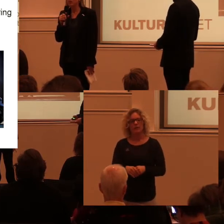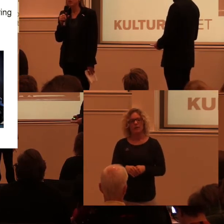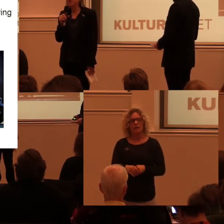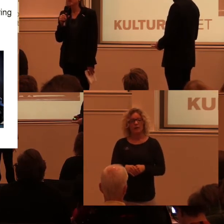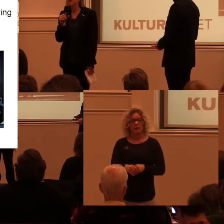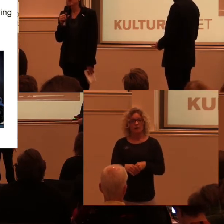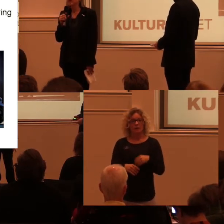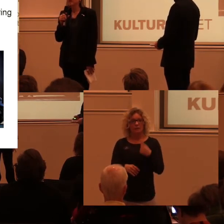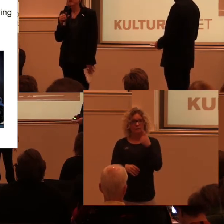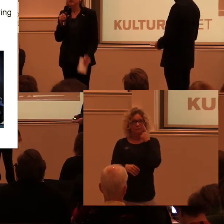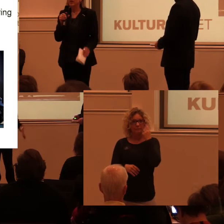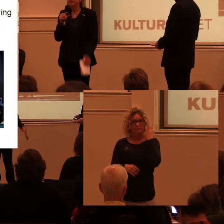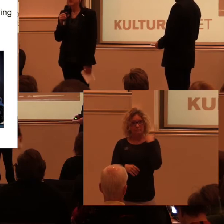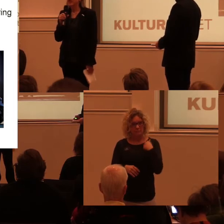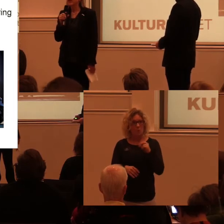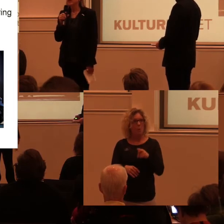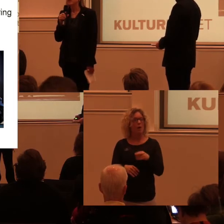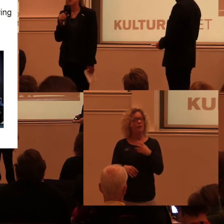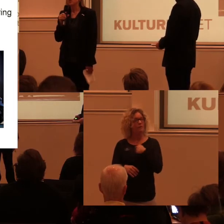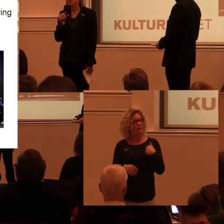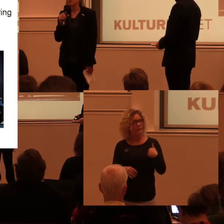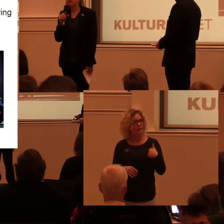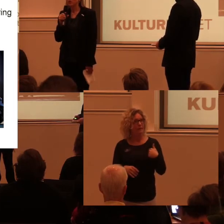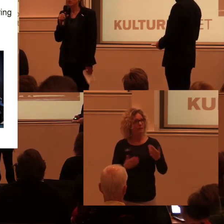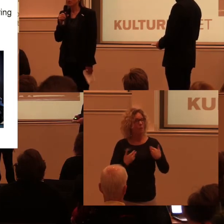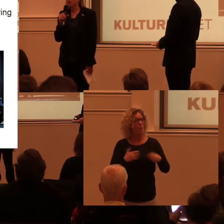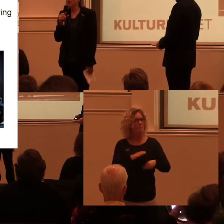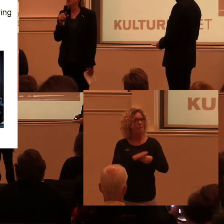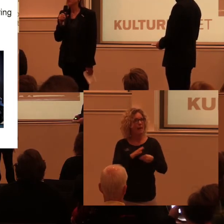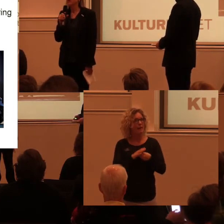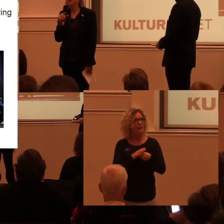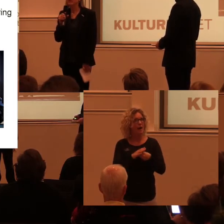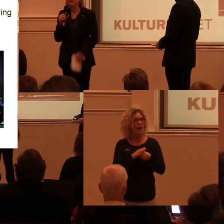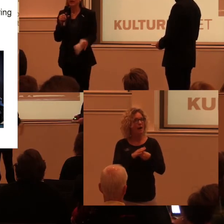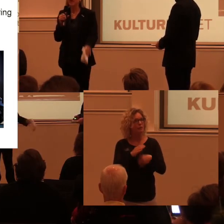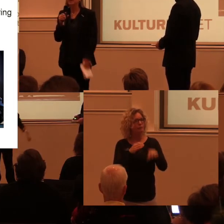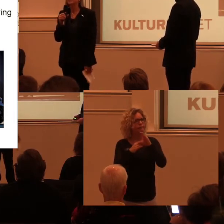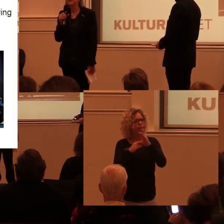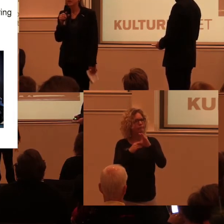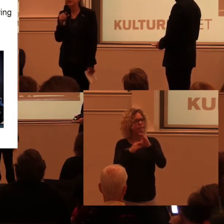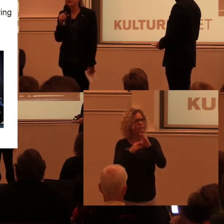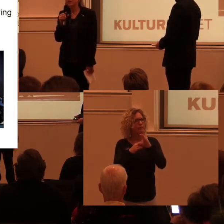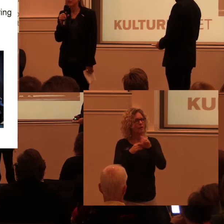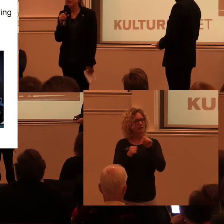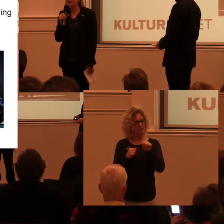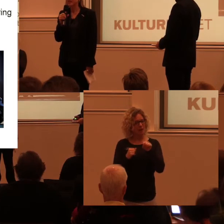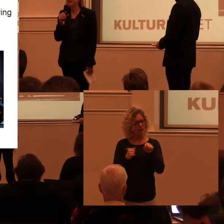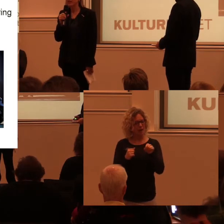antal år sedan hade pengar som kom ovanpå allt möjligt annat att